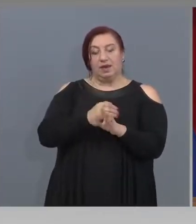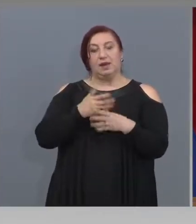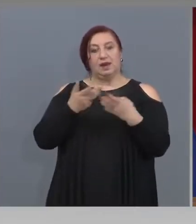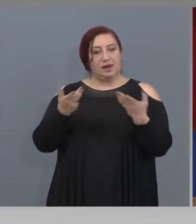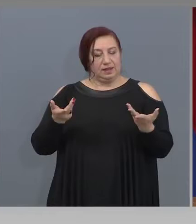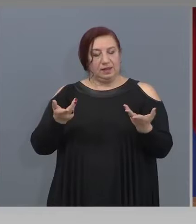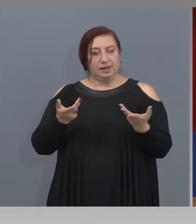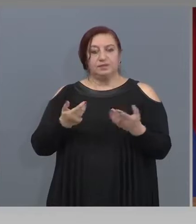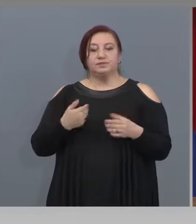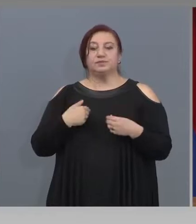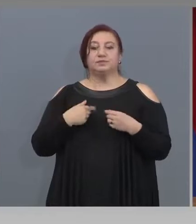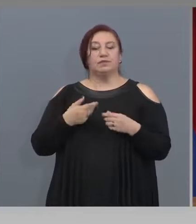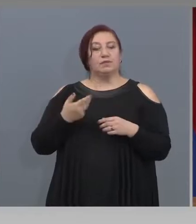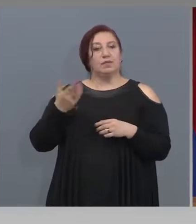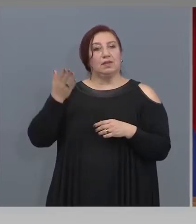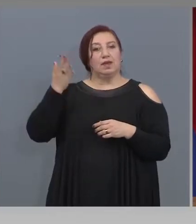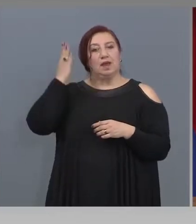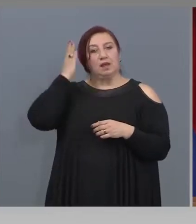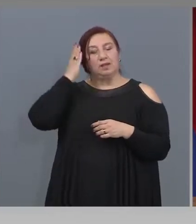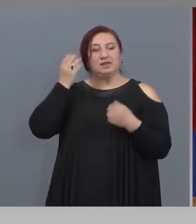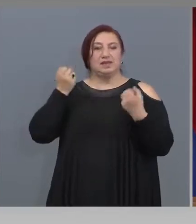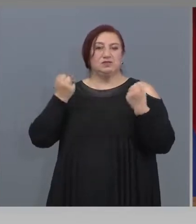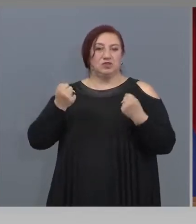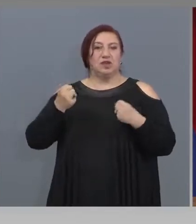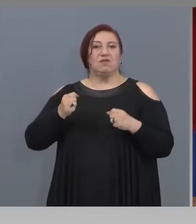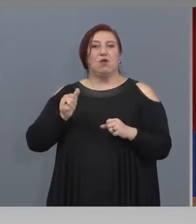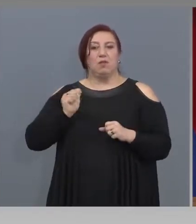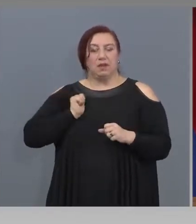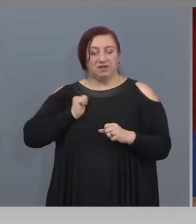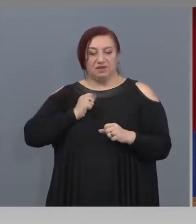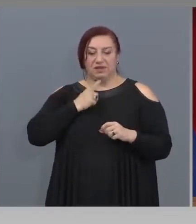по указанията на Министерство на здравеопазване.